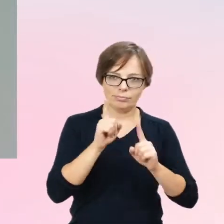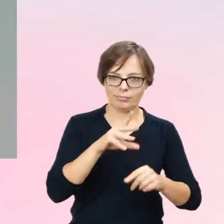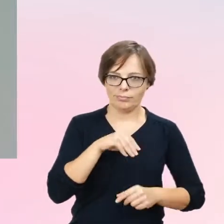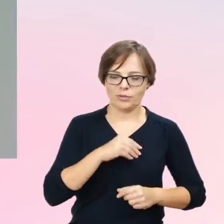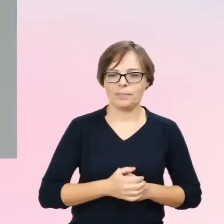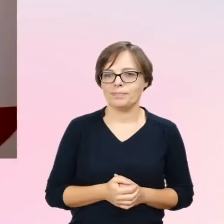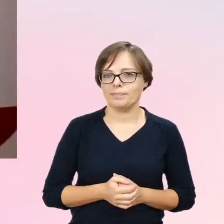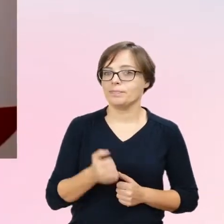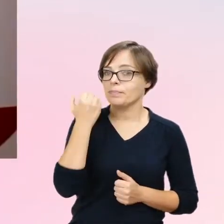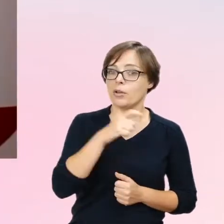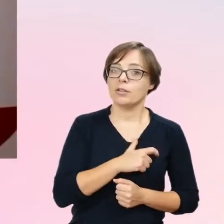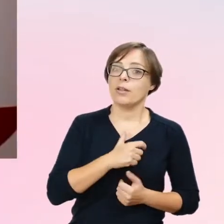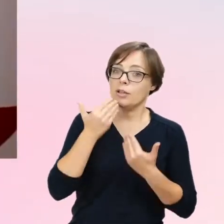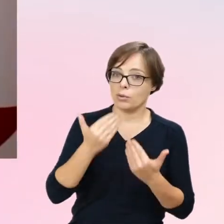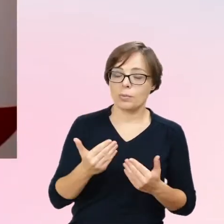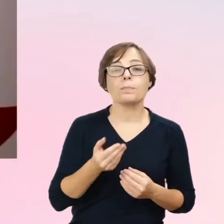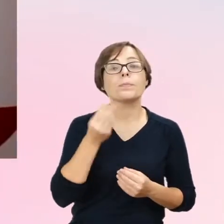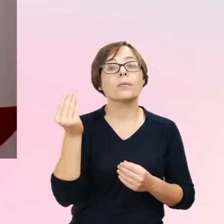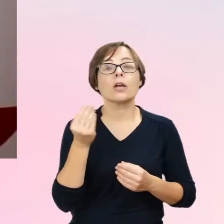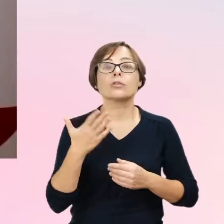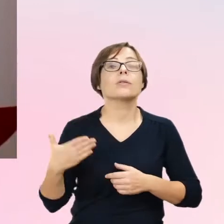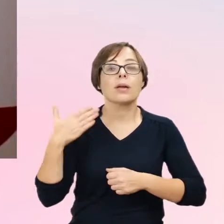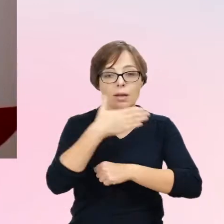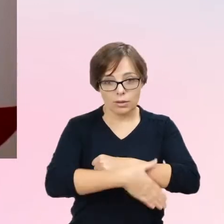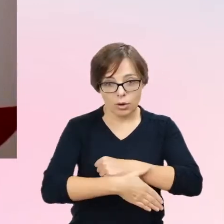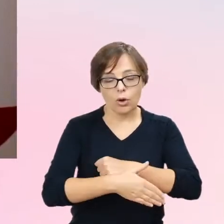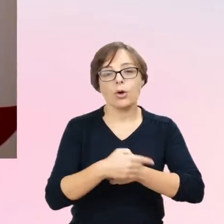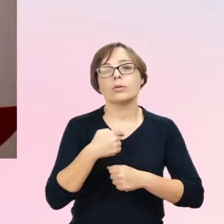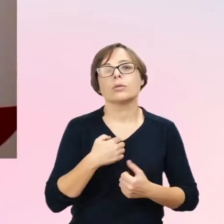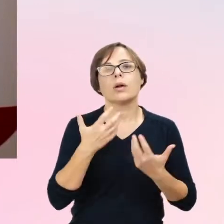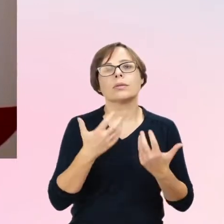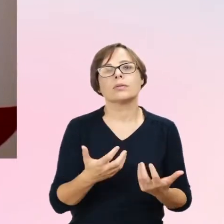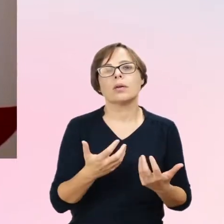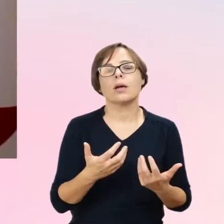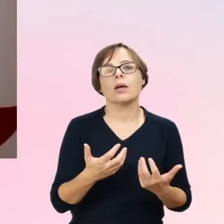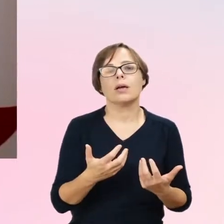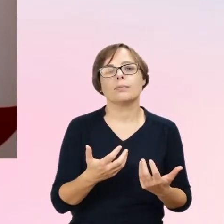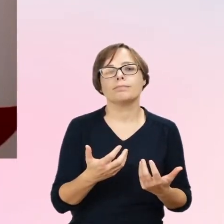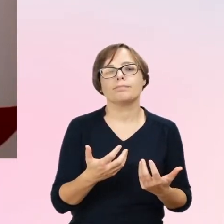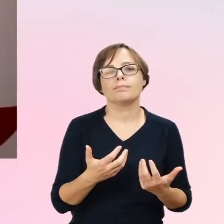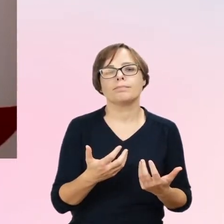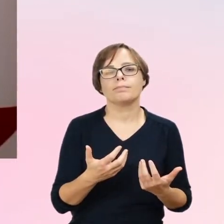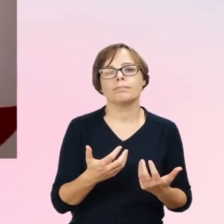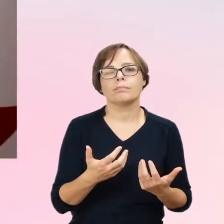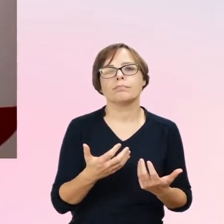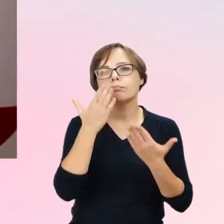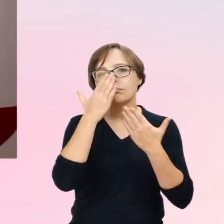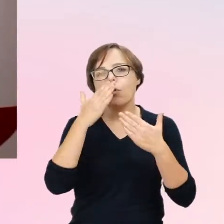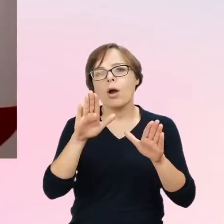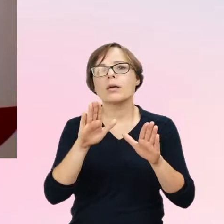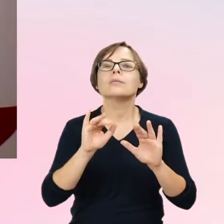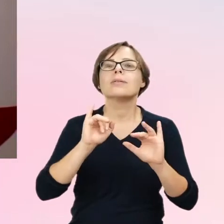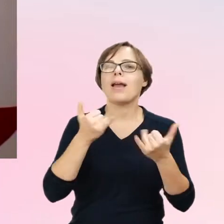Bardzo serdecznie dziękuję. Na koniec jeszcze chciałabym przedstawić Państwu adresy